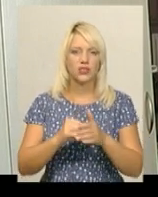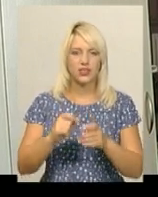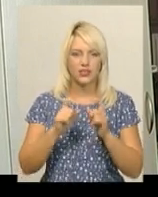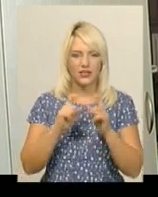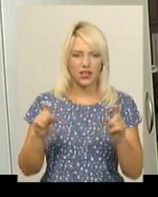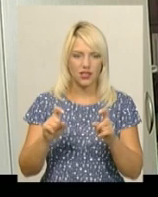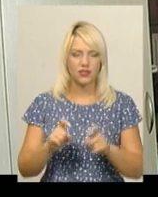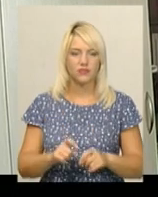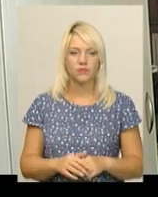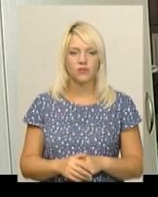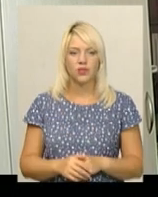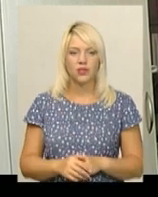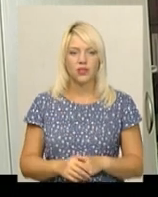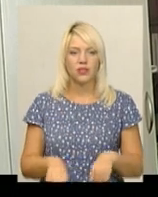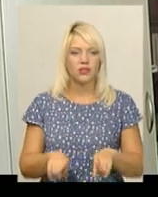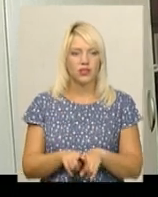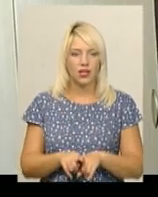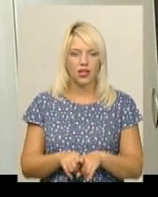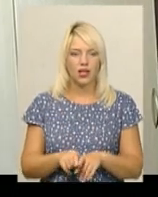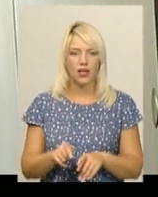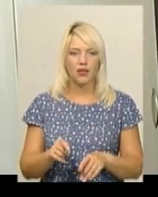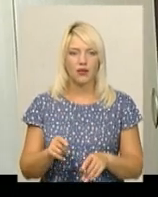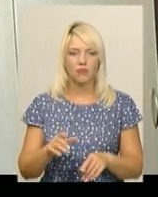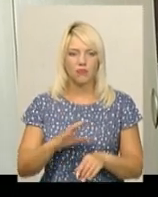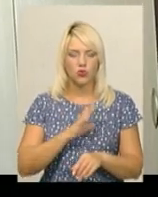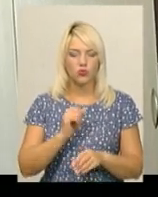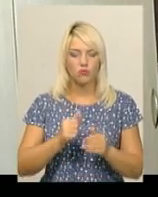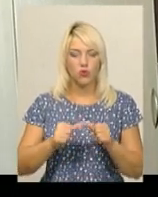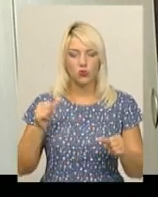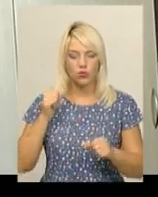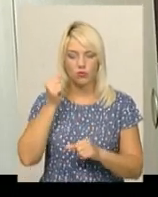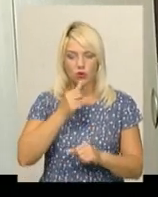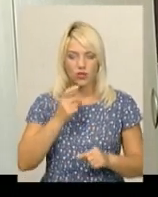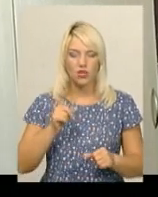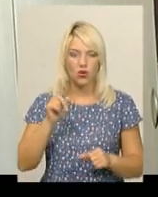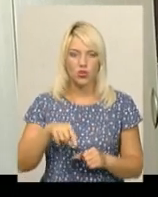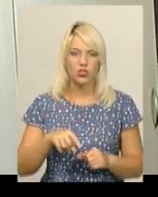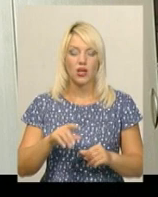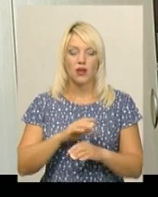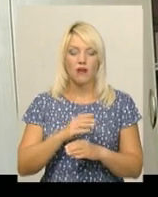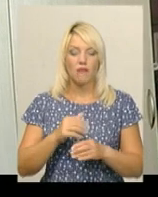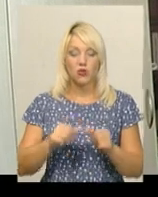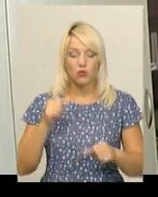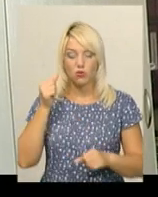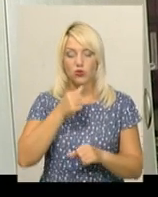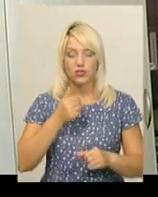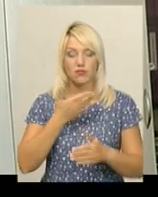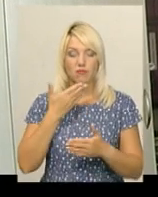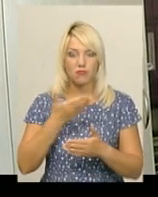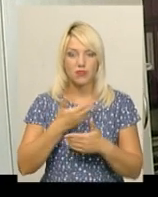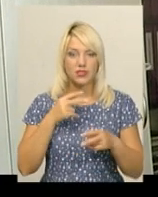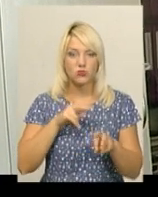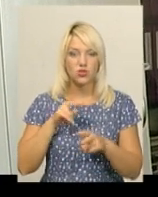навчальних закладів. Така тенденція була і в минулому році, хоча у цьому році ми спостерігаємо десь на третину